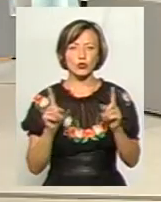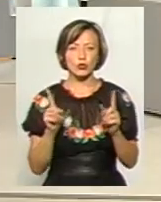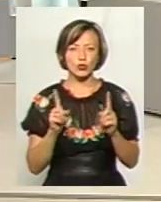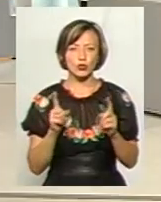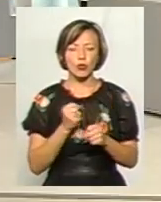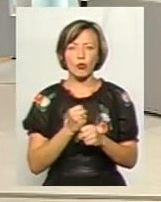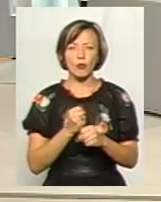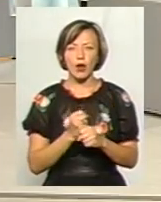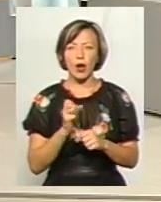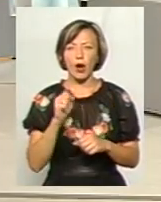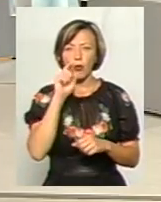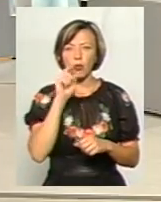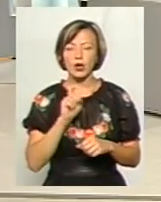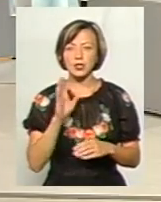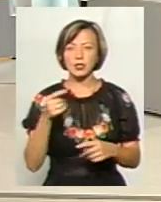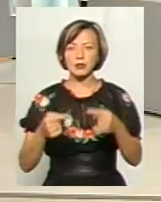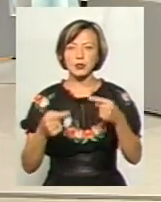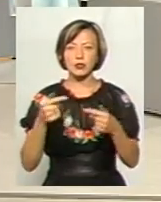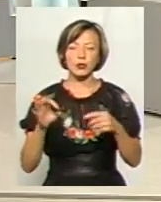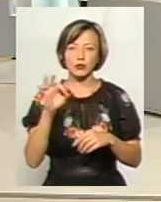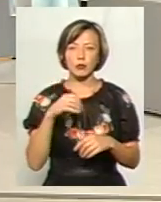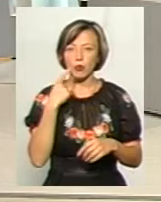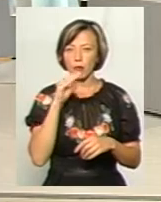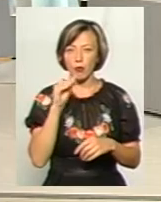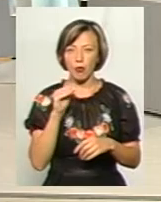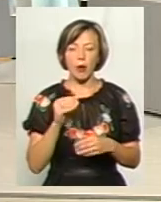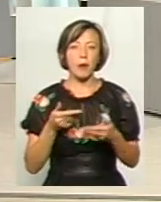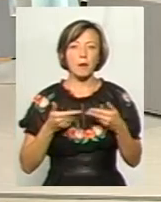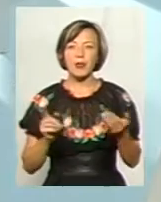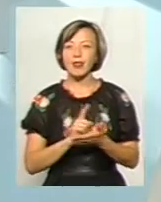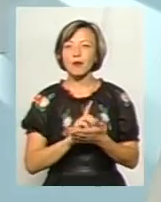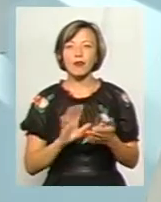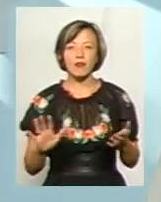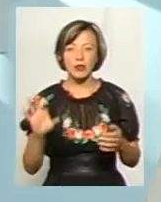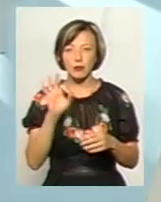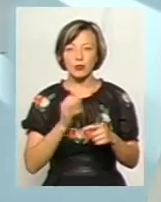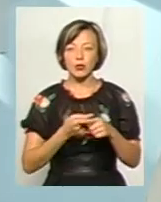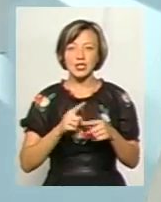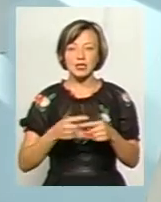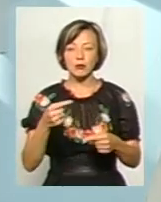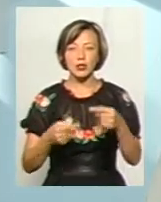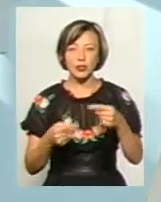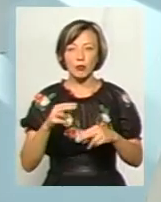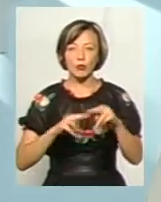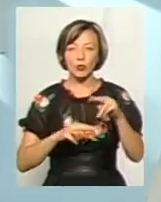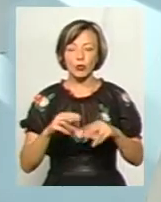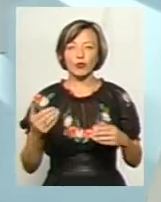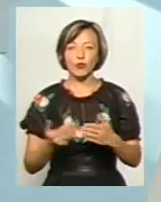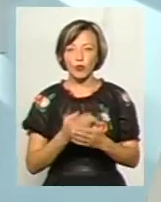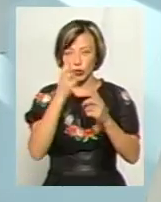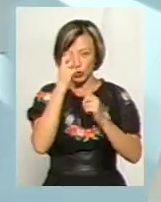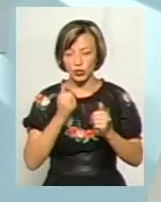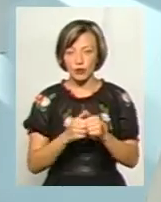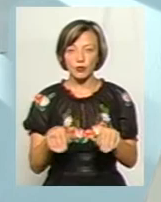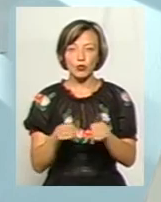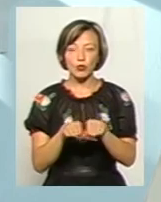роблять, а українці тільки сперечаються про мову. Ми не повинні про це сперечатися, тому що побудова нової держави, вона дуже